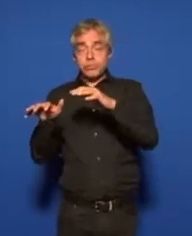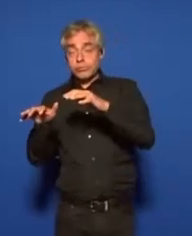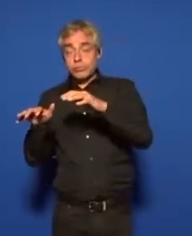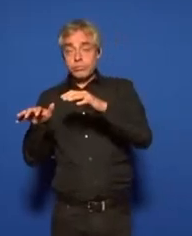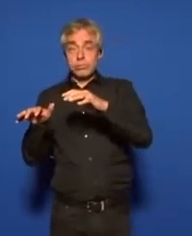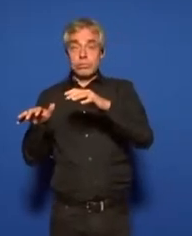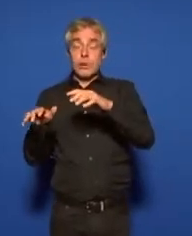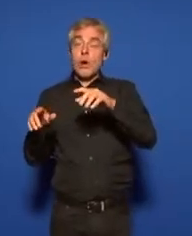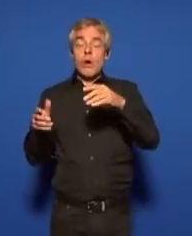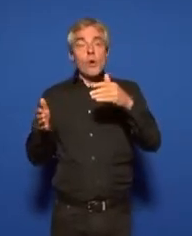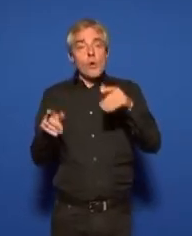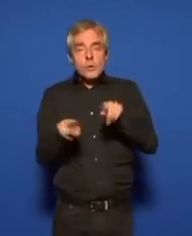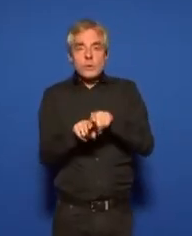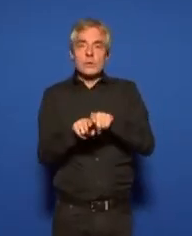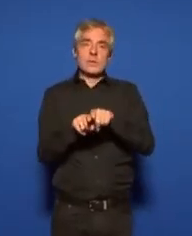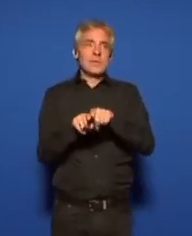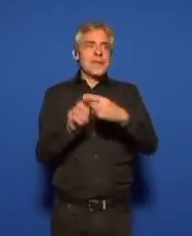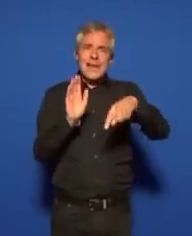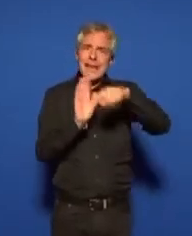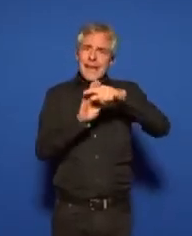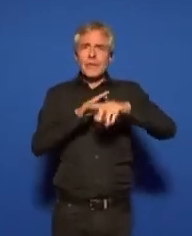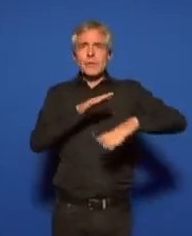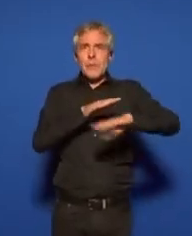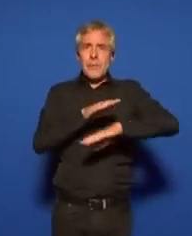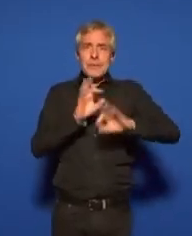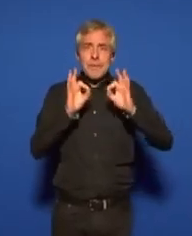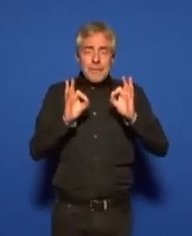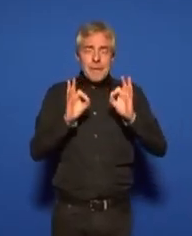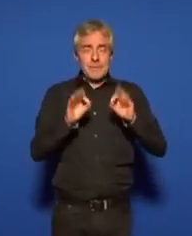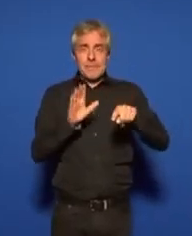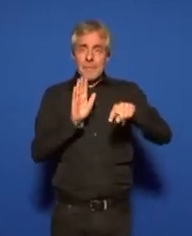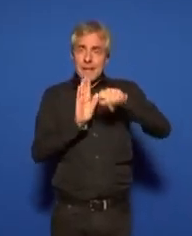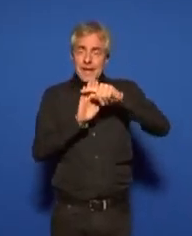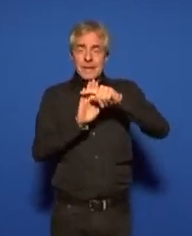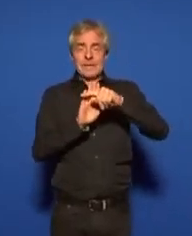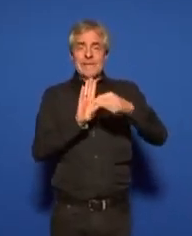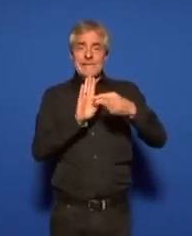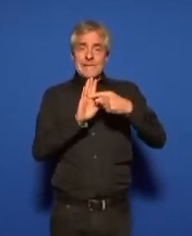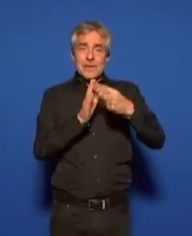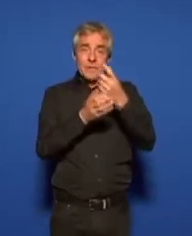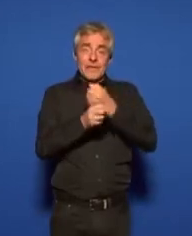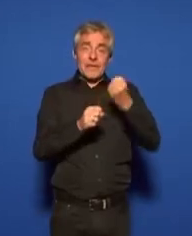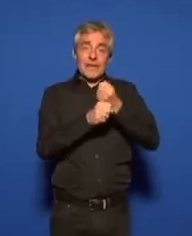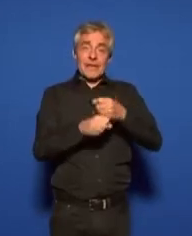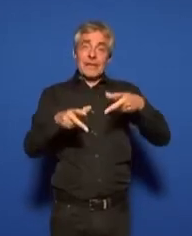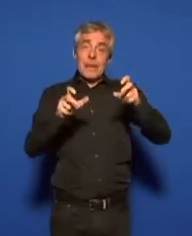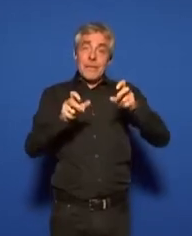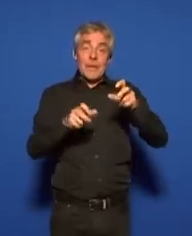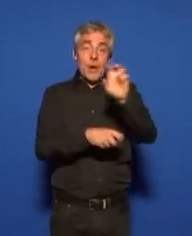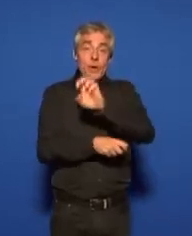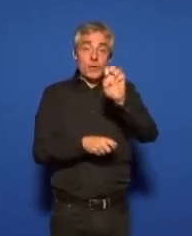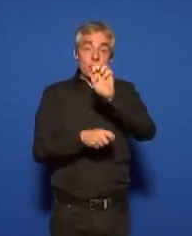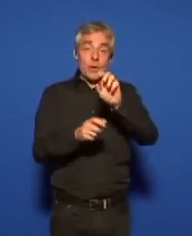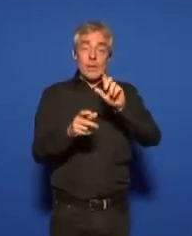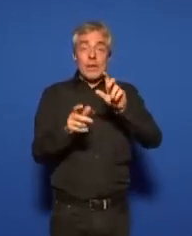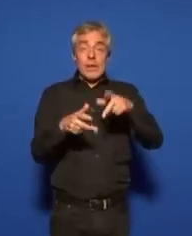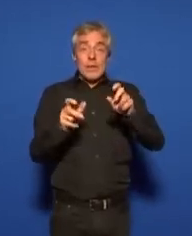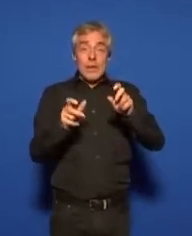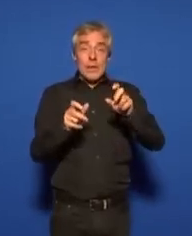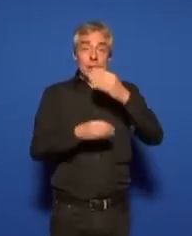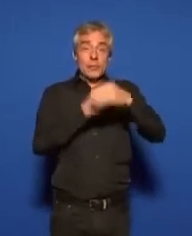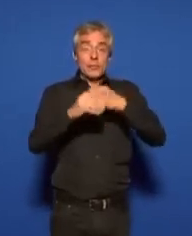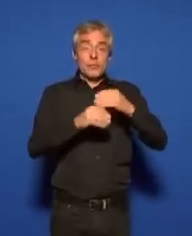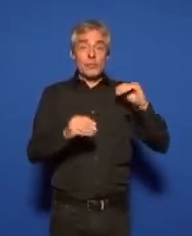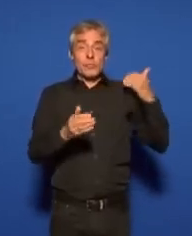portant atteinte au principe même sur lequel s'était fondée la paix européenne et la paix du monde depuis